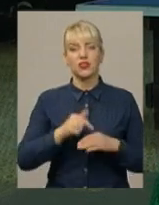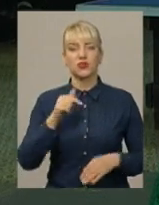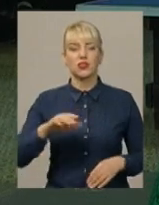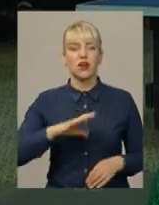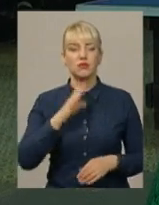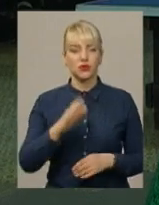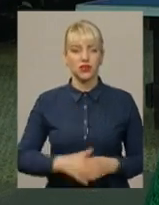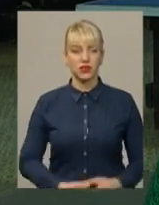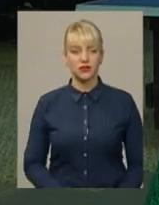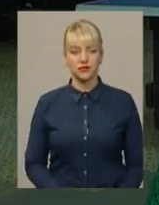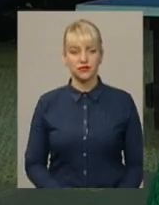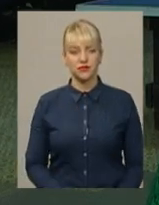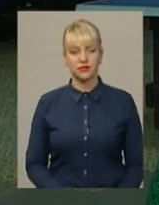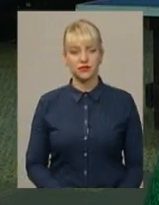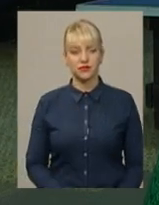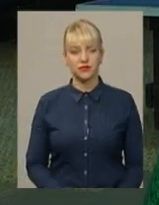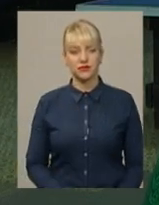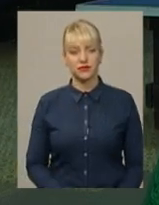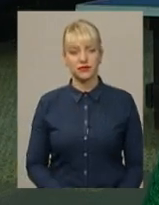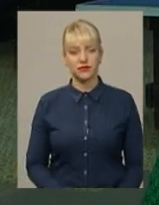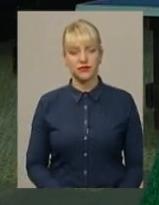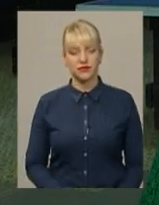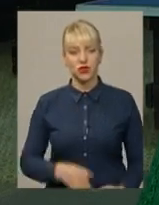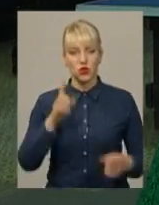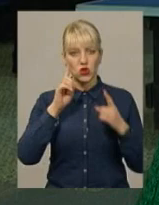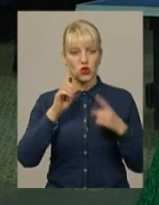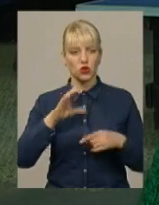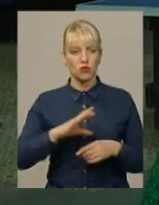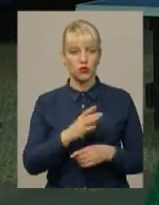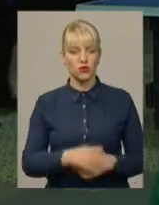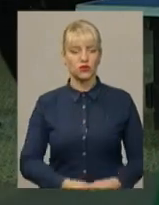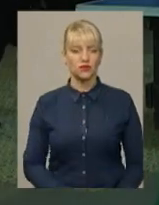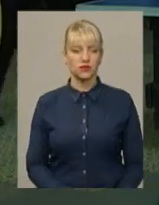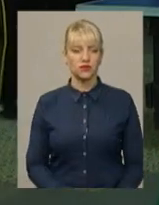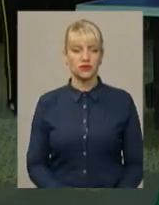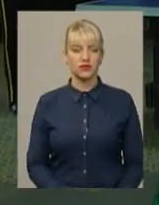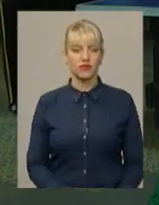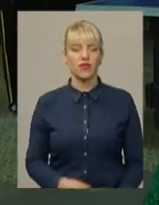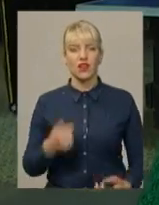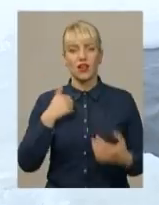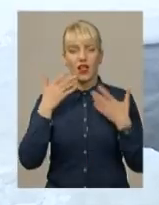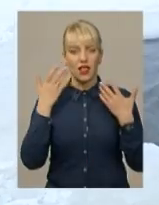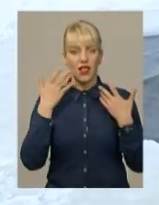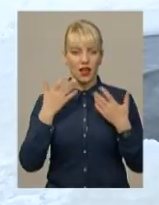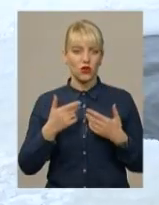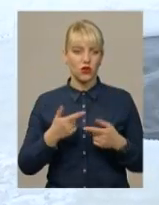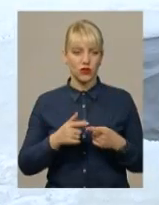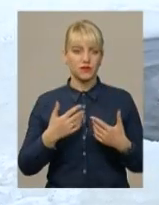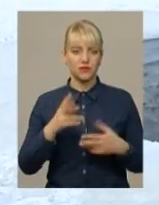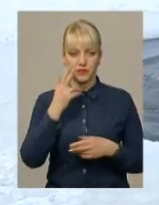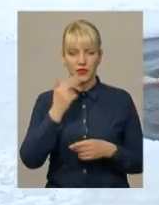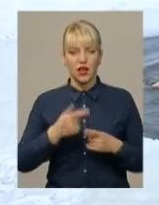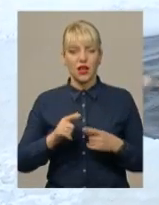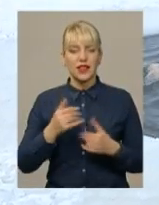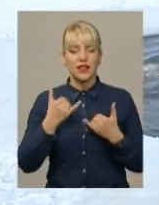були такі, ну шок був, був шок. Ну я його дуже легко перенесла. Для здорової людини